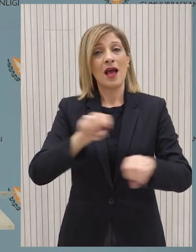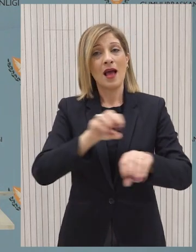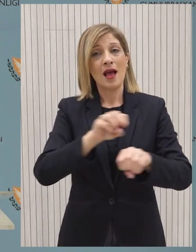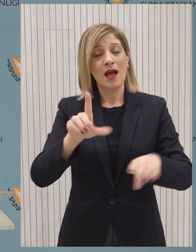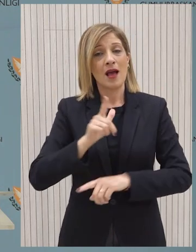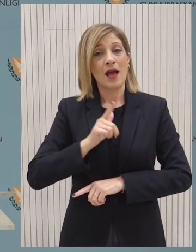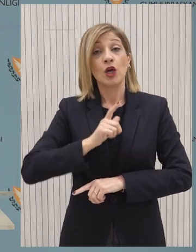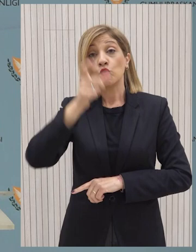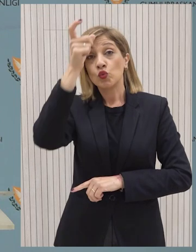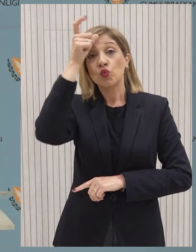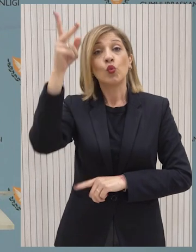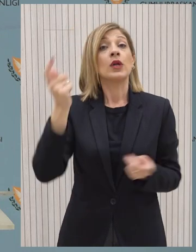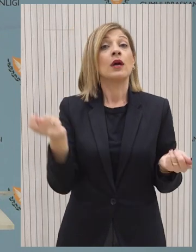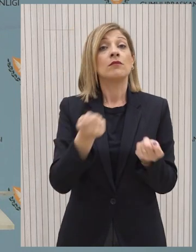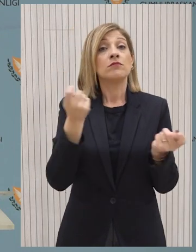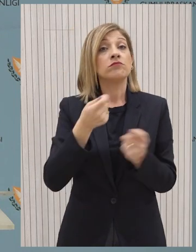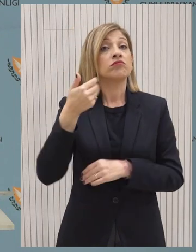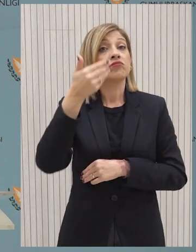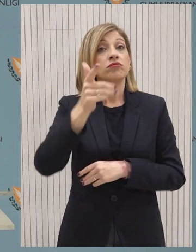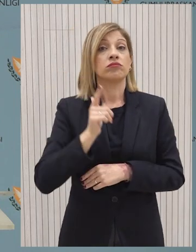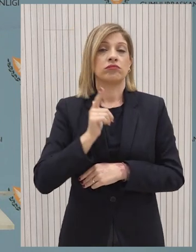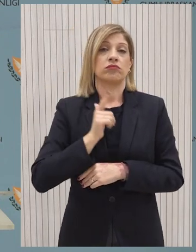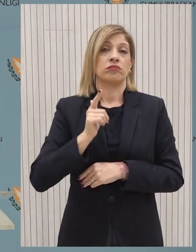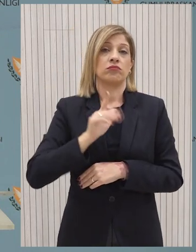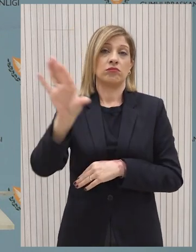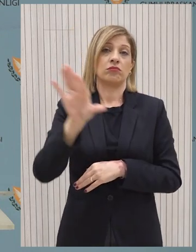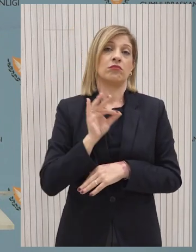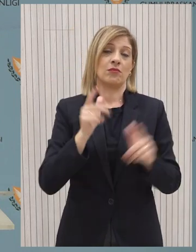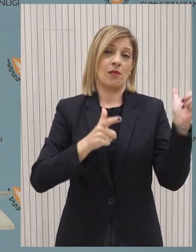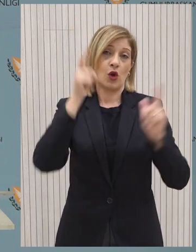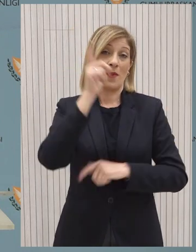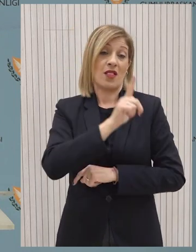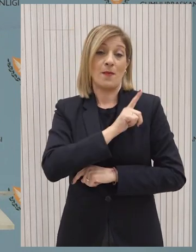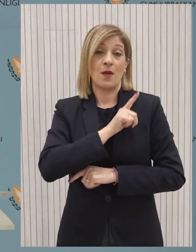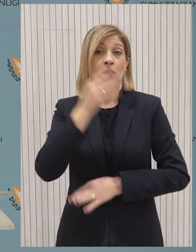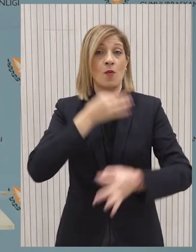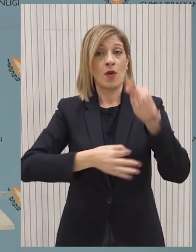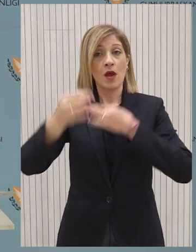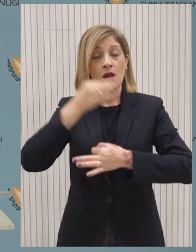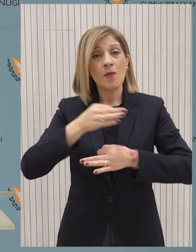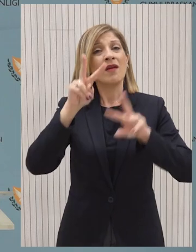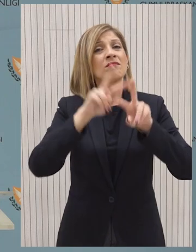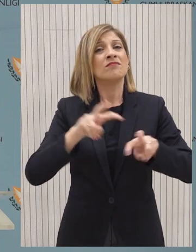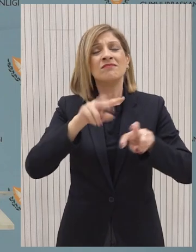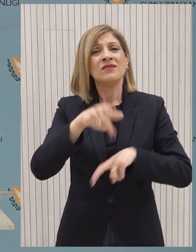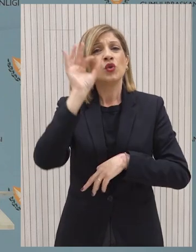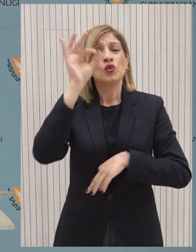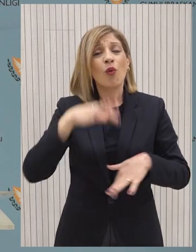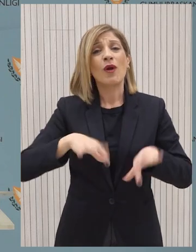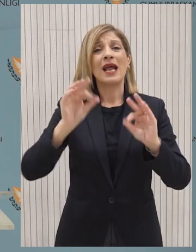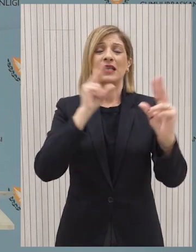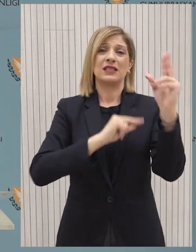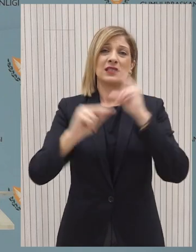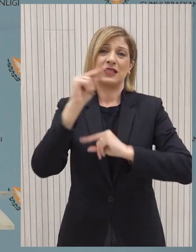τοποθέτηση της τουρκικής πλευράς και τα επόμενα βήματα προς τον διορισμό αποσταλμένου του Γενικού Γραμματέα για να διερευνήσει τις προπτικές επανέναρξεις των